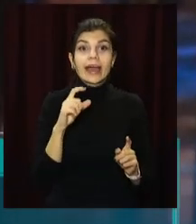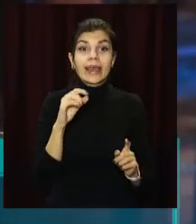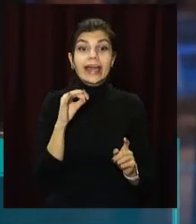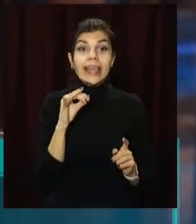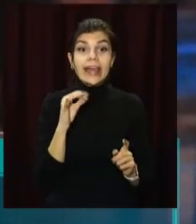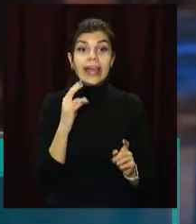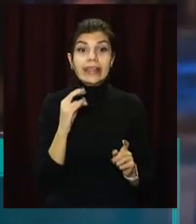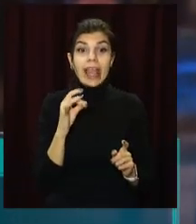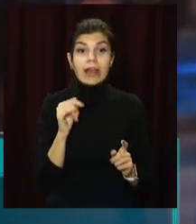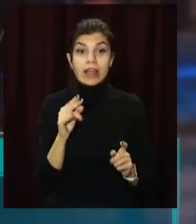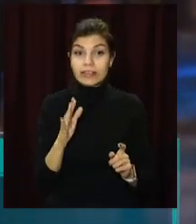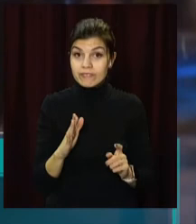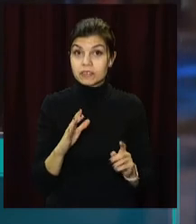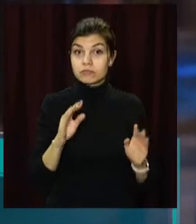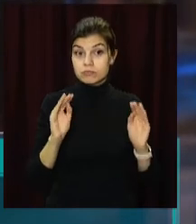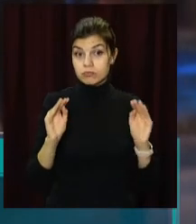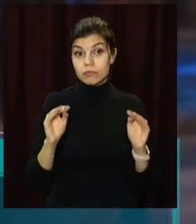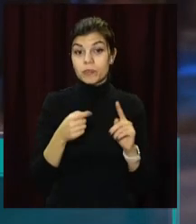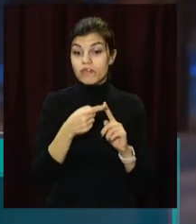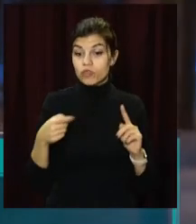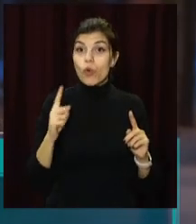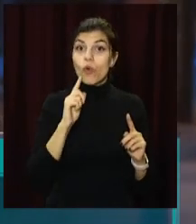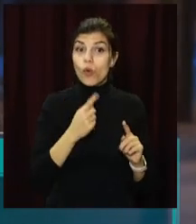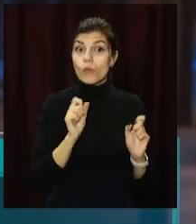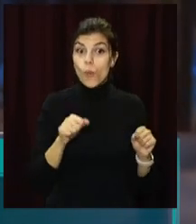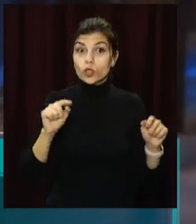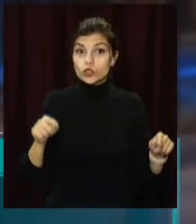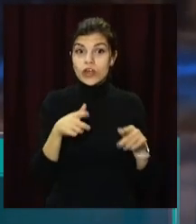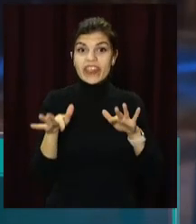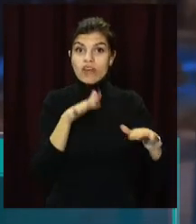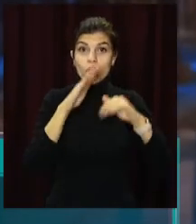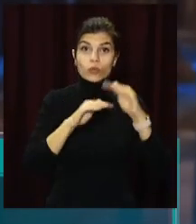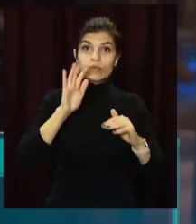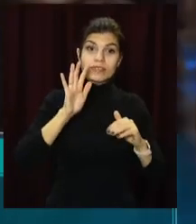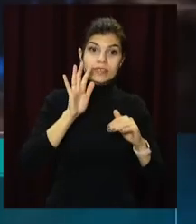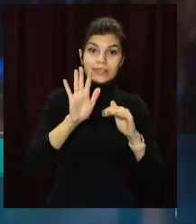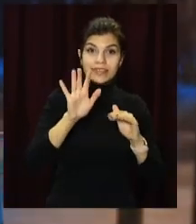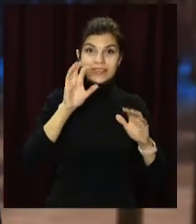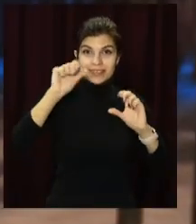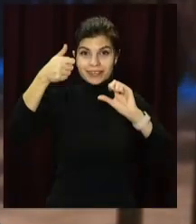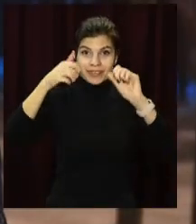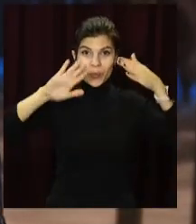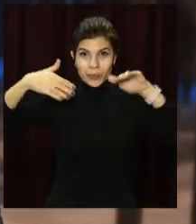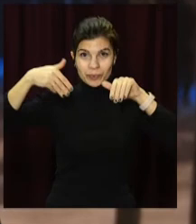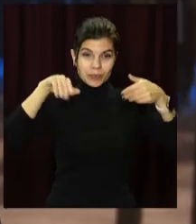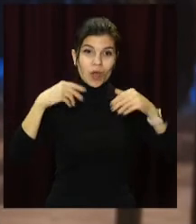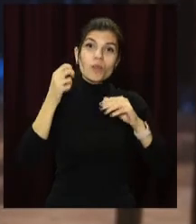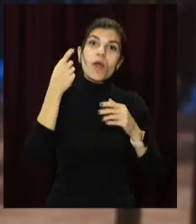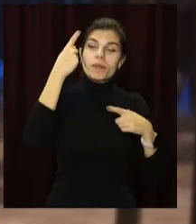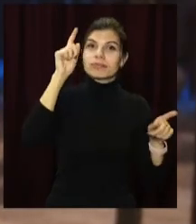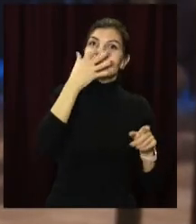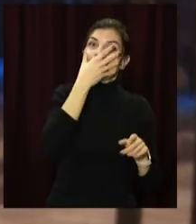інсталяція, на якій в течіні всього року можна створювати рух різні шедеври. Художественні